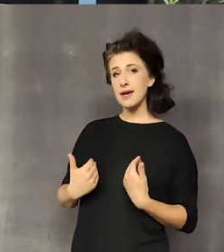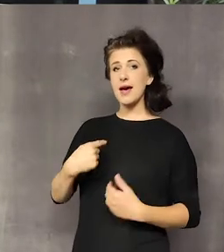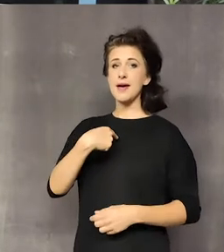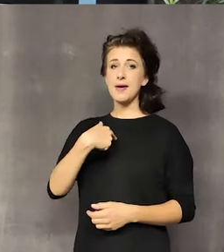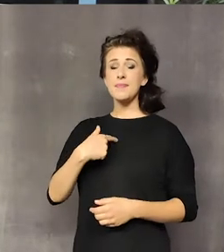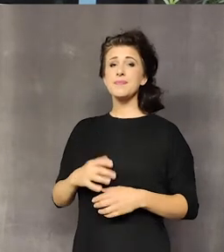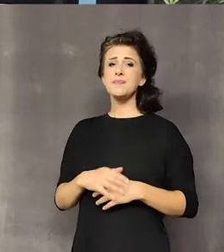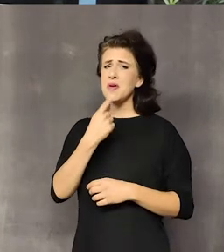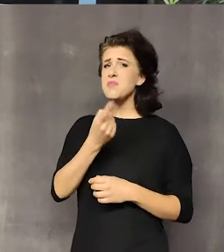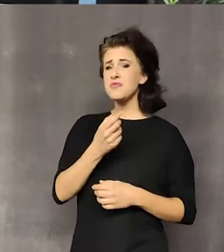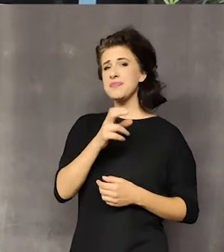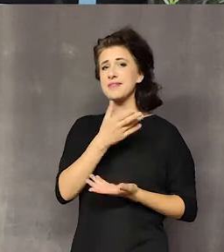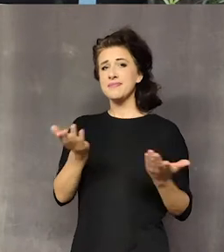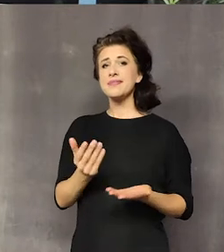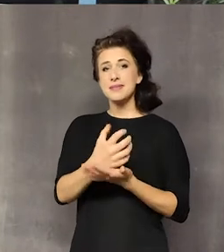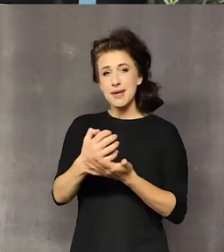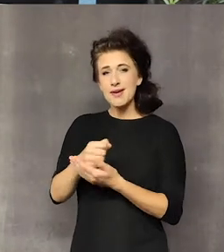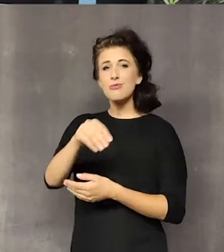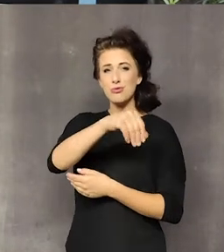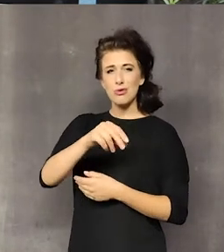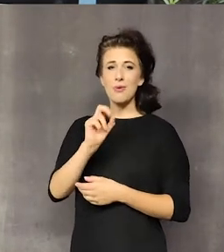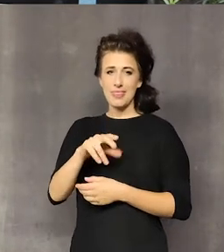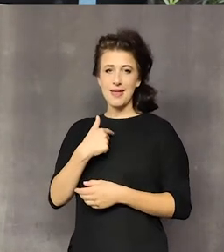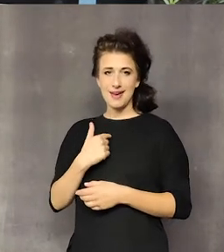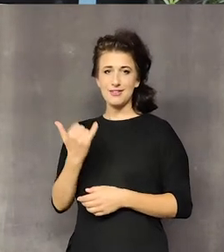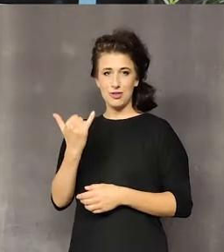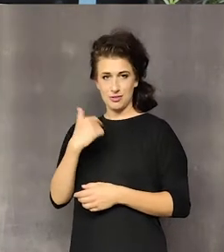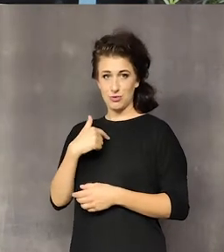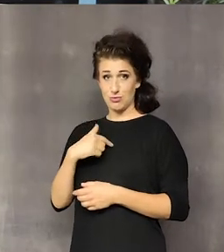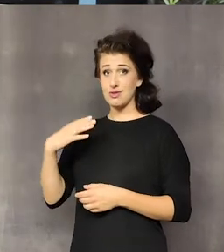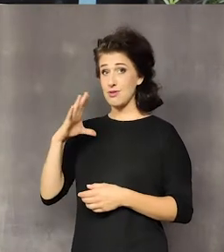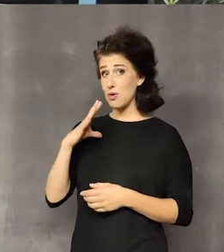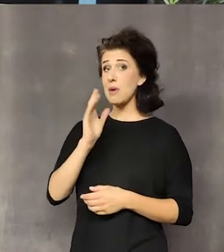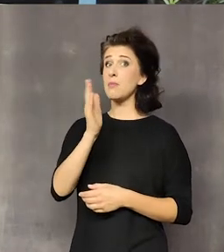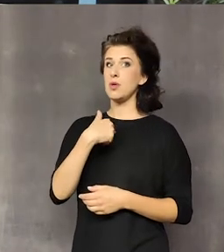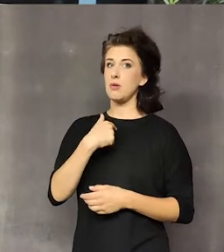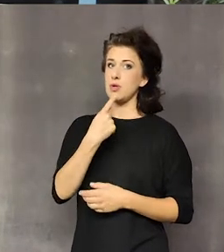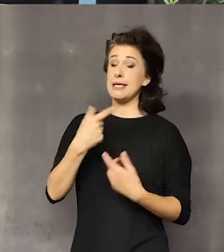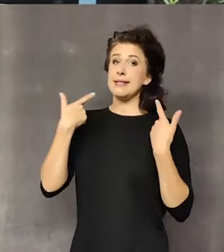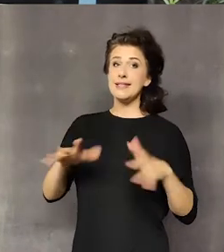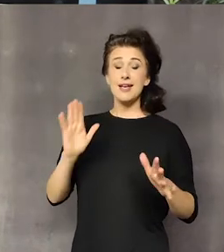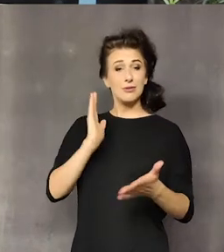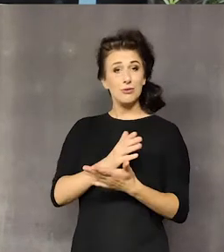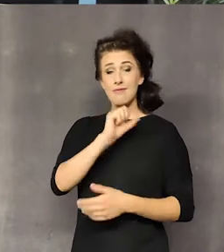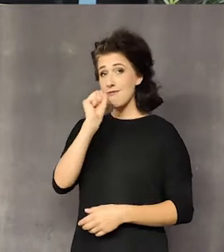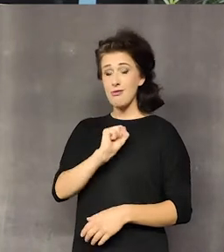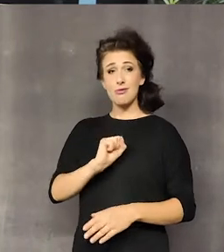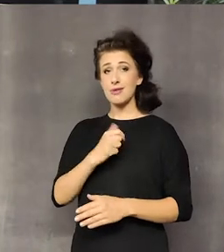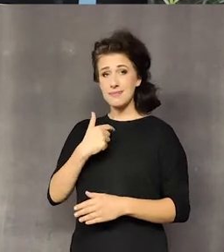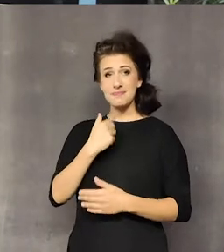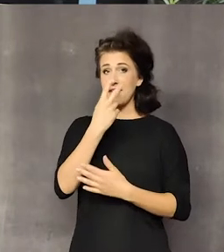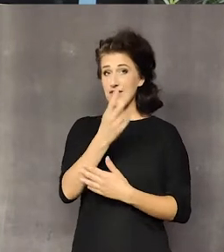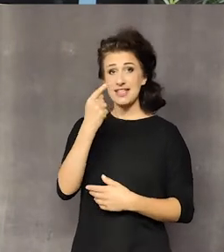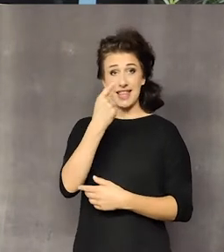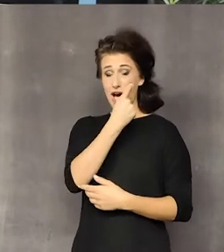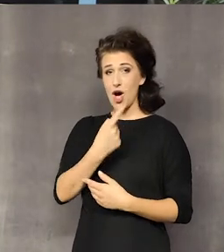Ja, powiem tak, jako dziecko zbierałem zioła. Później powiedziałem, że nie chcę żadnych chwastów na oczy widzieć.